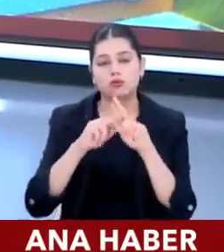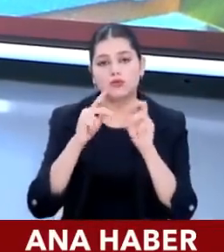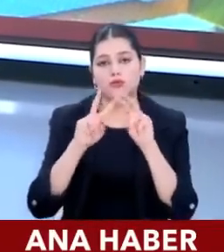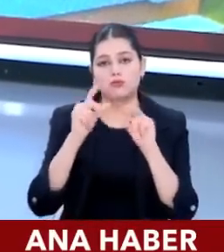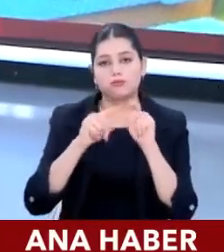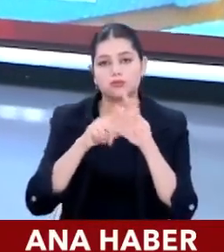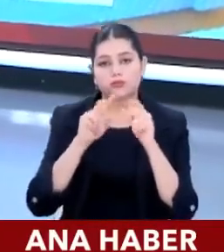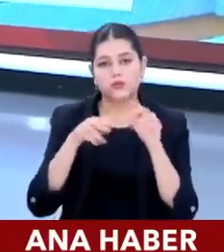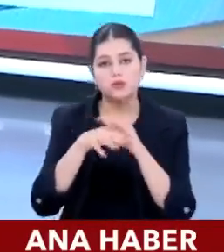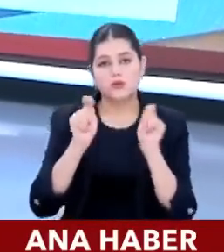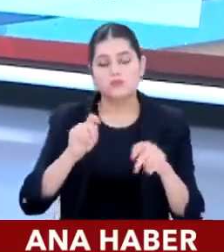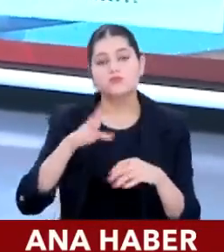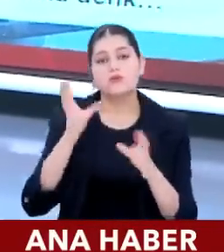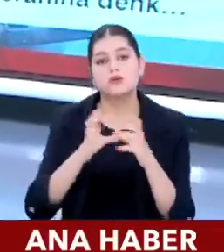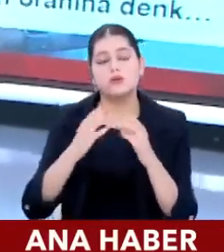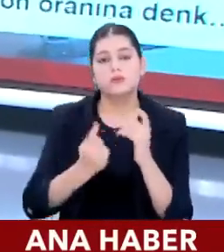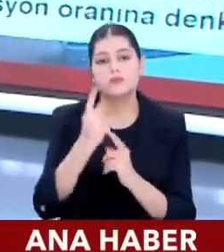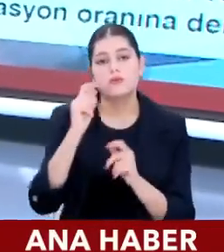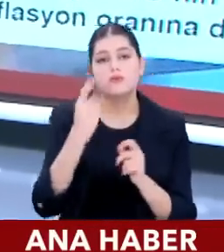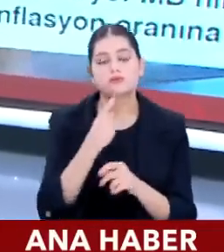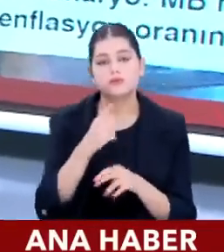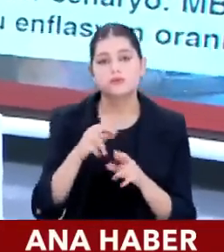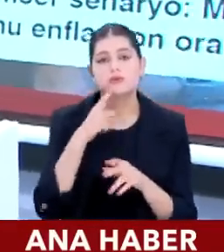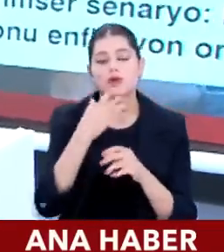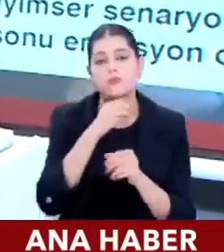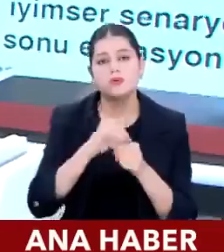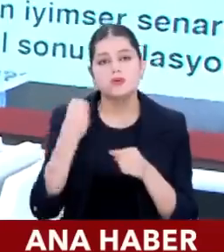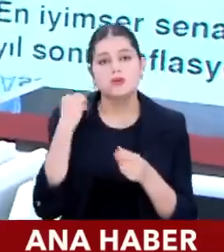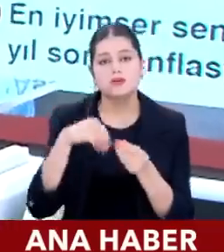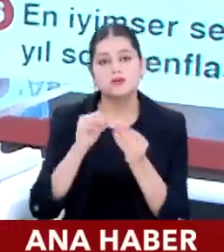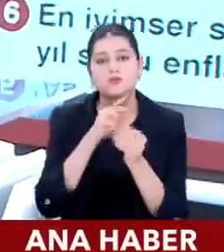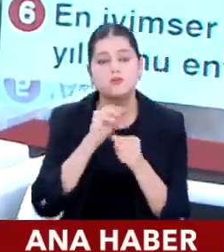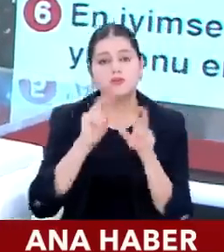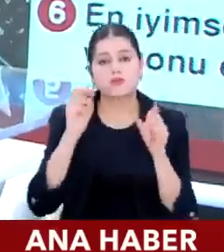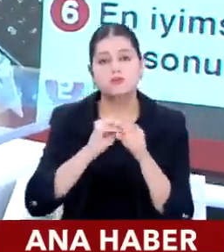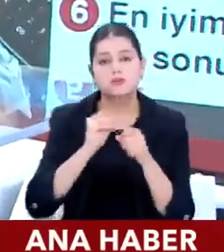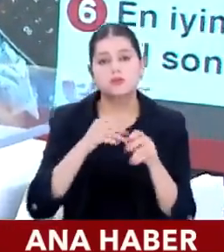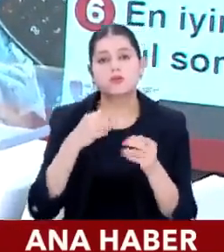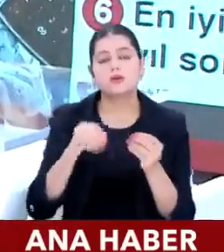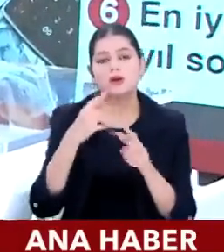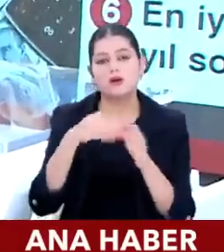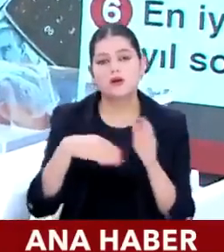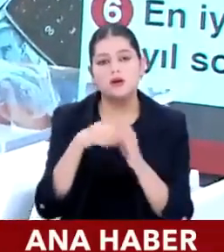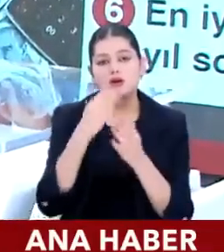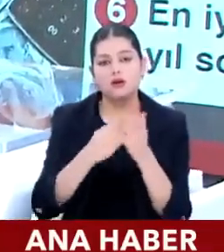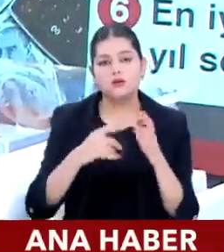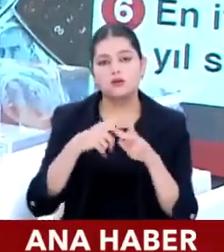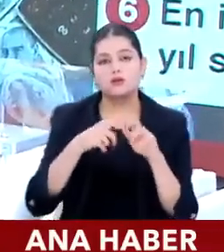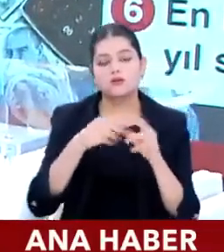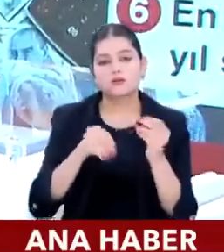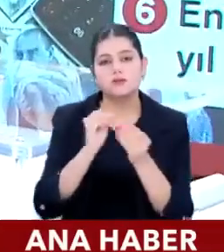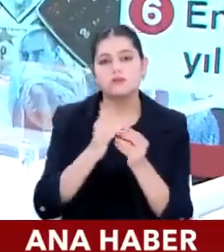komisyonun ardından genel kurulda ele alınacak açıkçası. Ve emekliye yeni zam oranı konusunda ara zam, çünkü